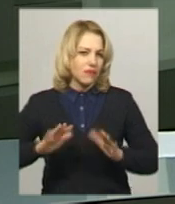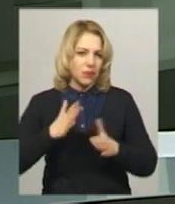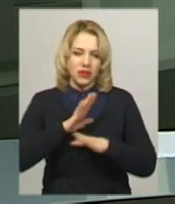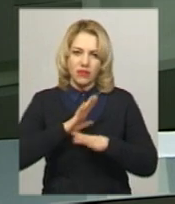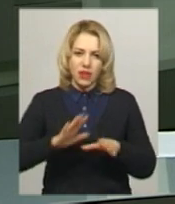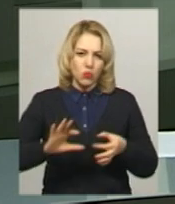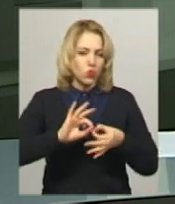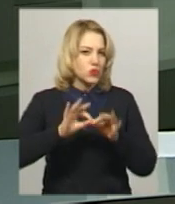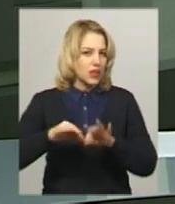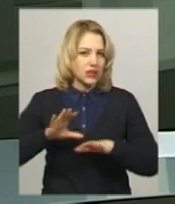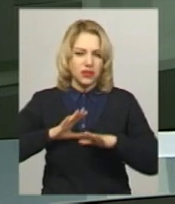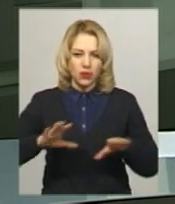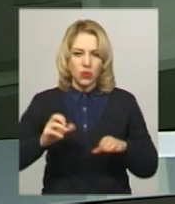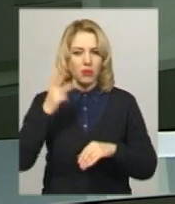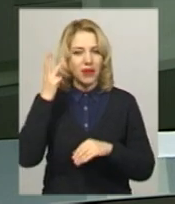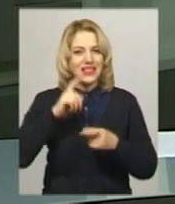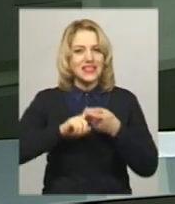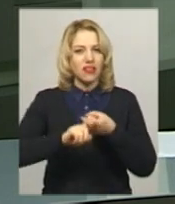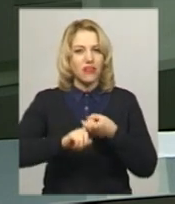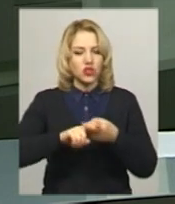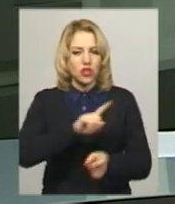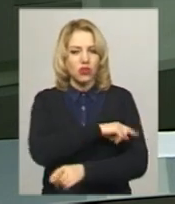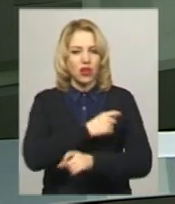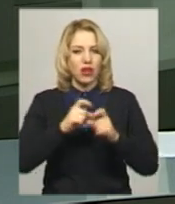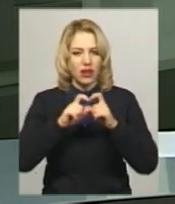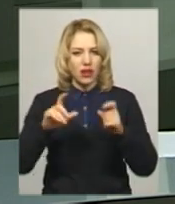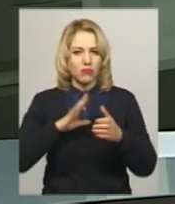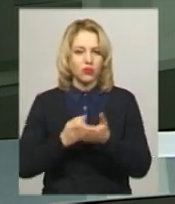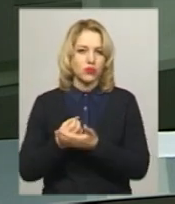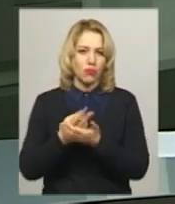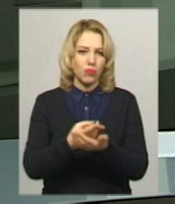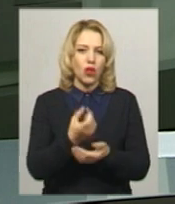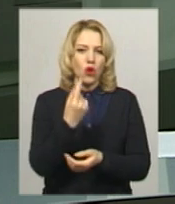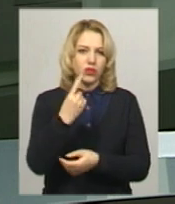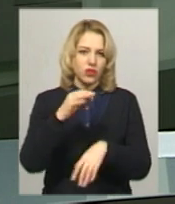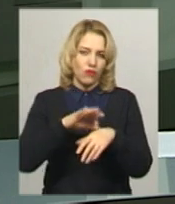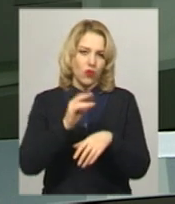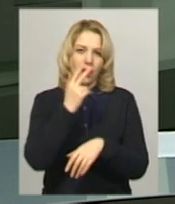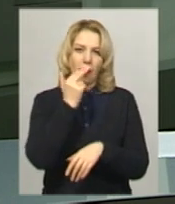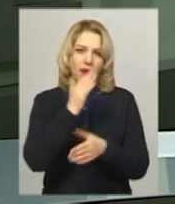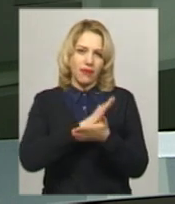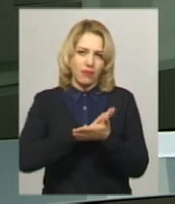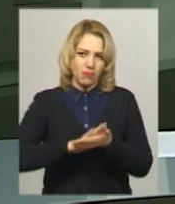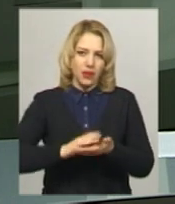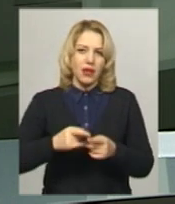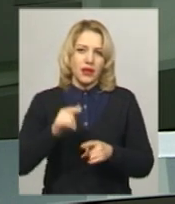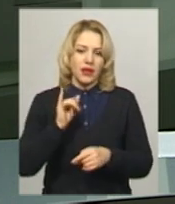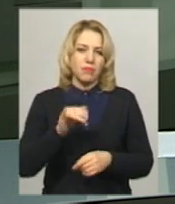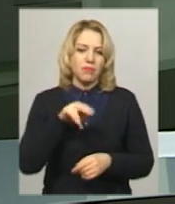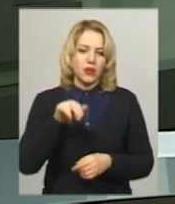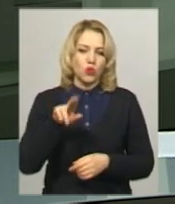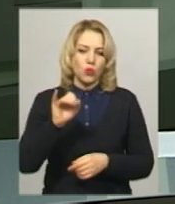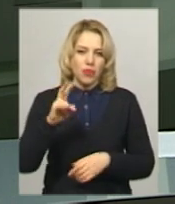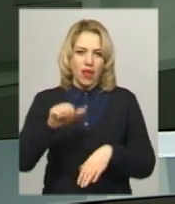Хмельницької міської інфекційної лікарні віхідними щоминули поступило 11 хворих на грип. За словами головної лікарки Оксани Піддубної,